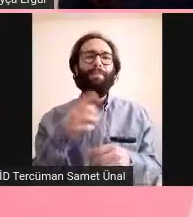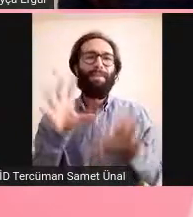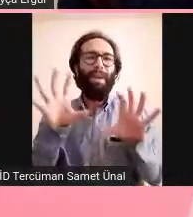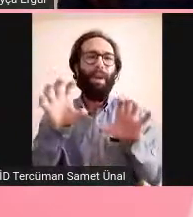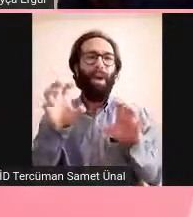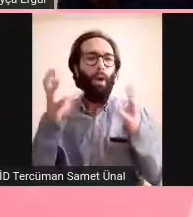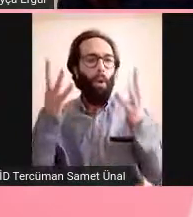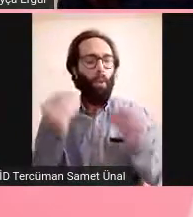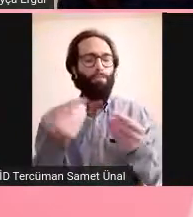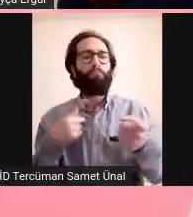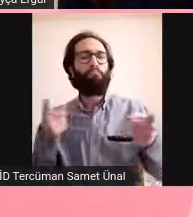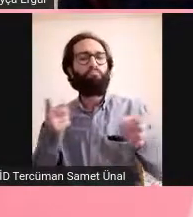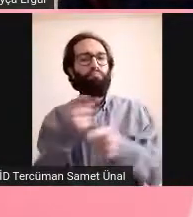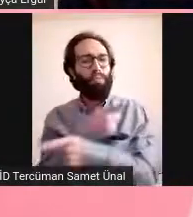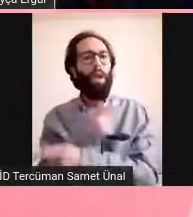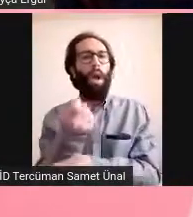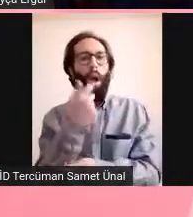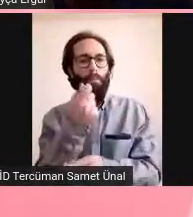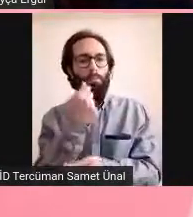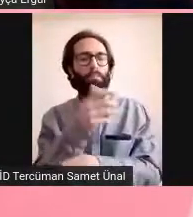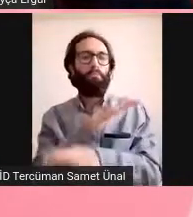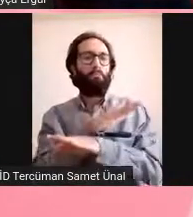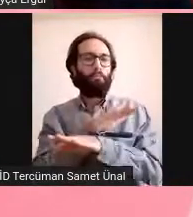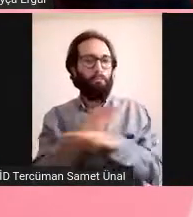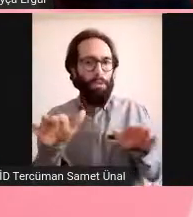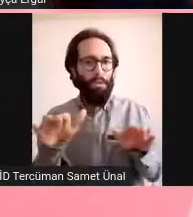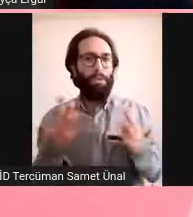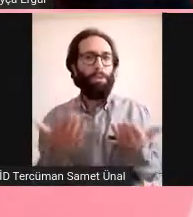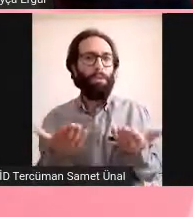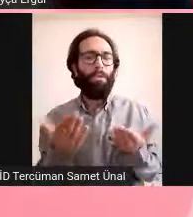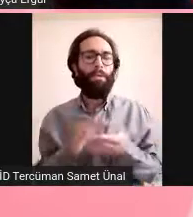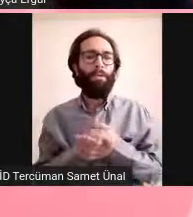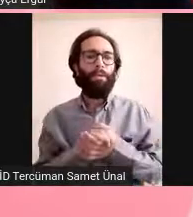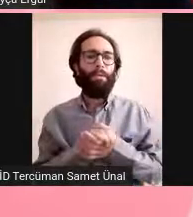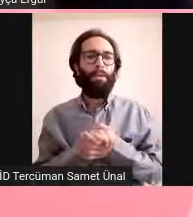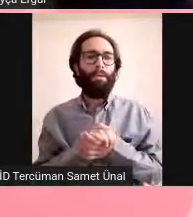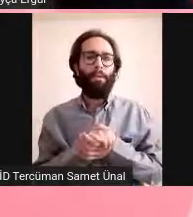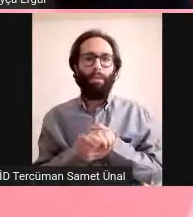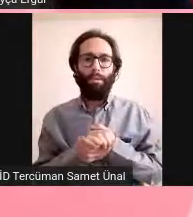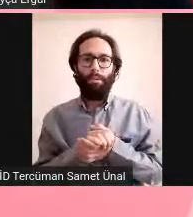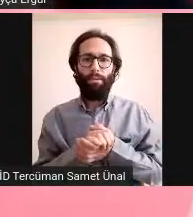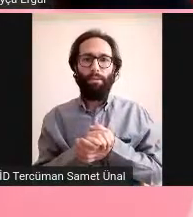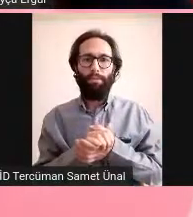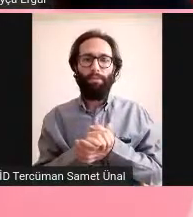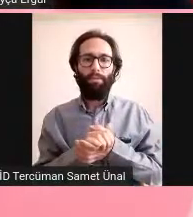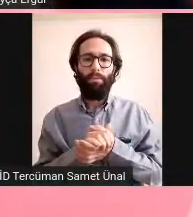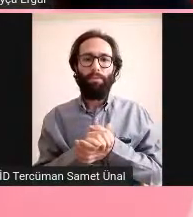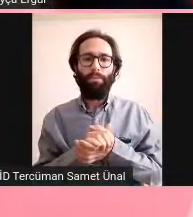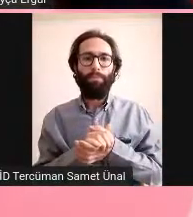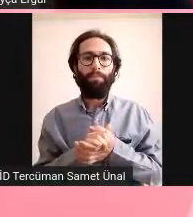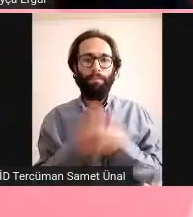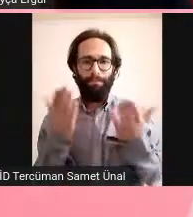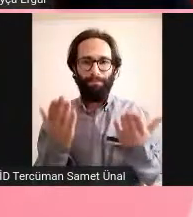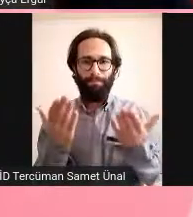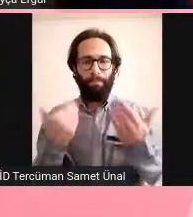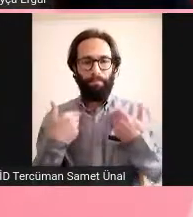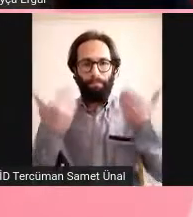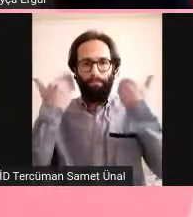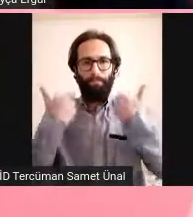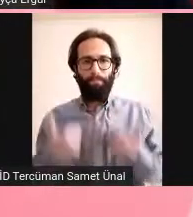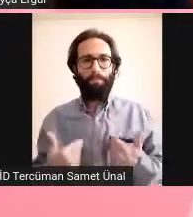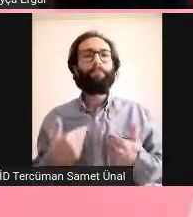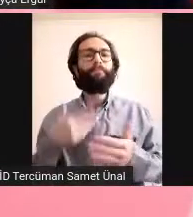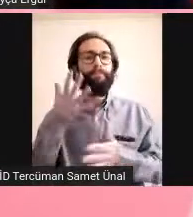aldım. Sorun olmaz hocam. Bir şey söylemek istiyorum hemen. Bu arada Samet hocamız da yine